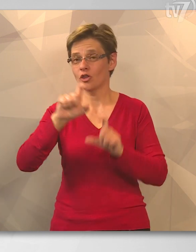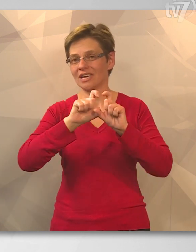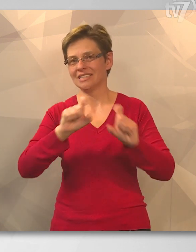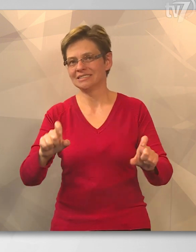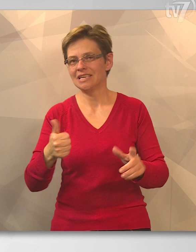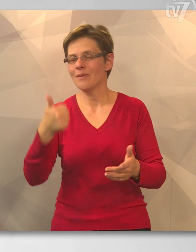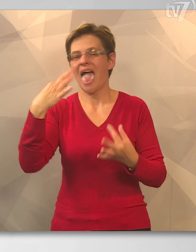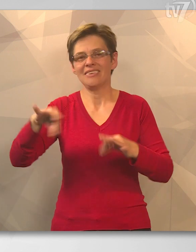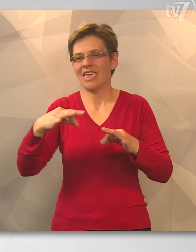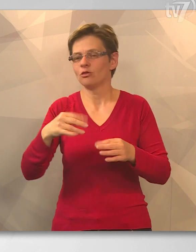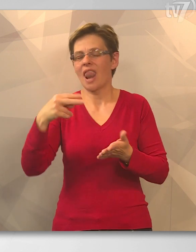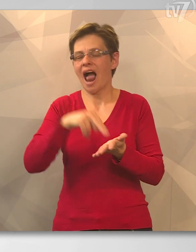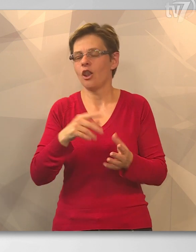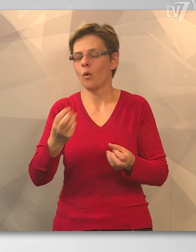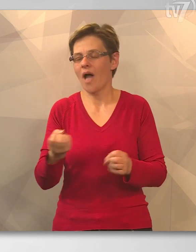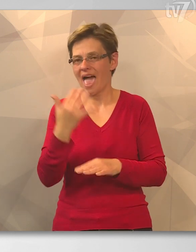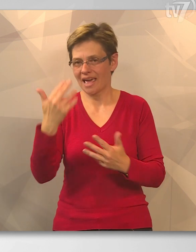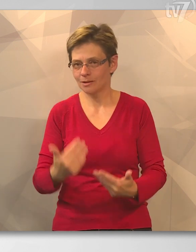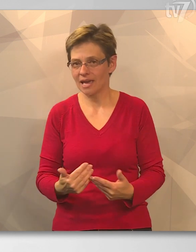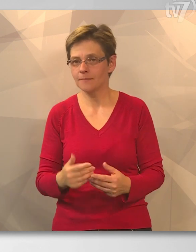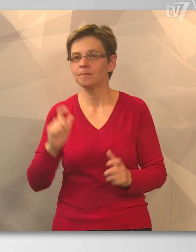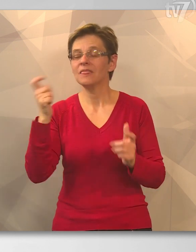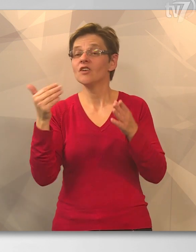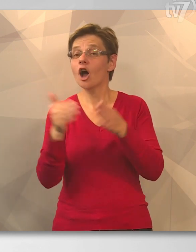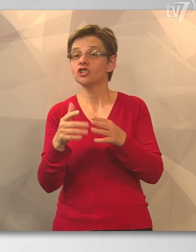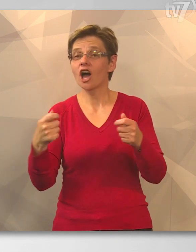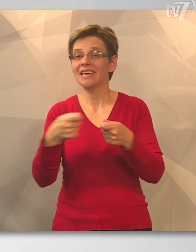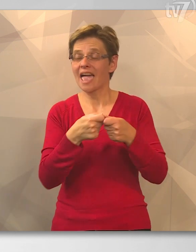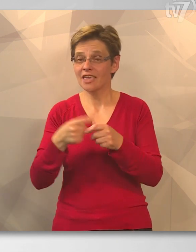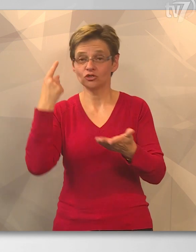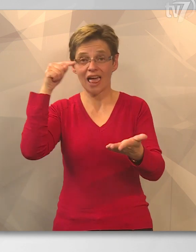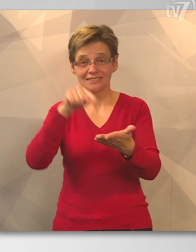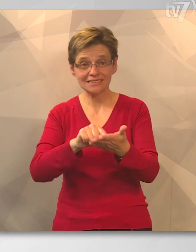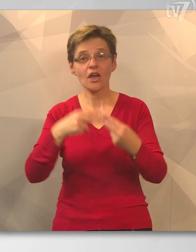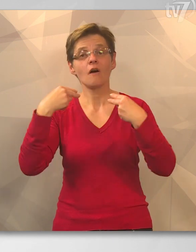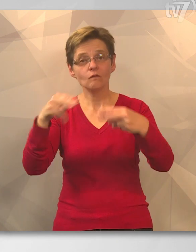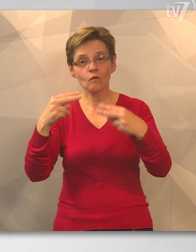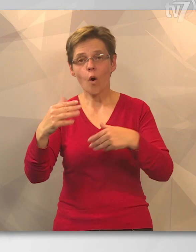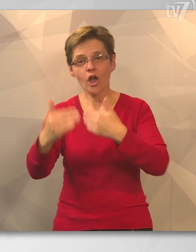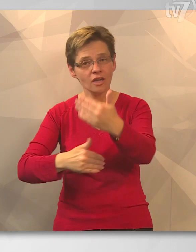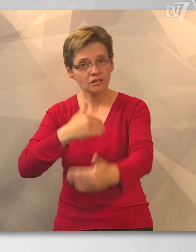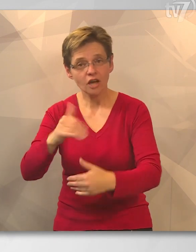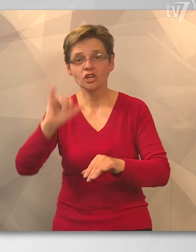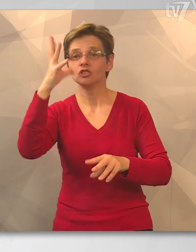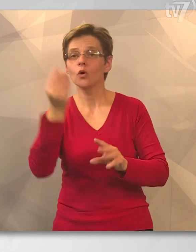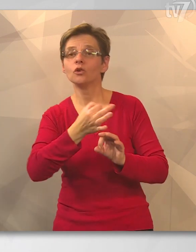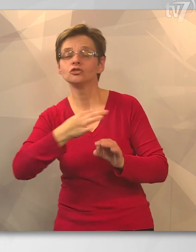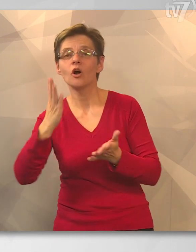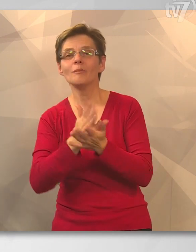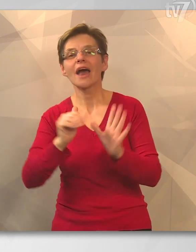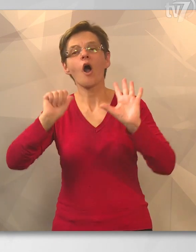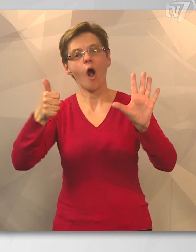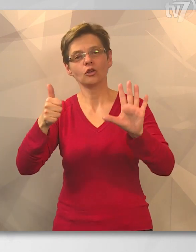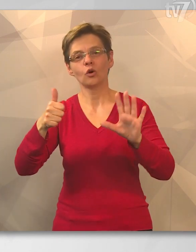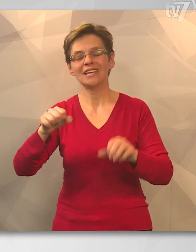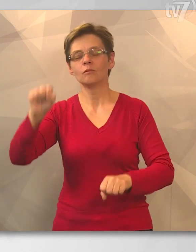bajnoki címet, ami úgy gondolom, hogy egyedülálló teljesítmény. A Vihalsarki Egyesület célja, hogy folytassa a megkezdett sorozatot, és ősztől